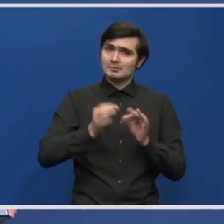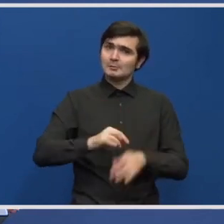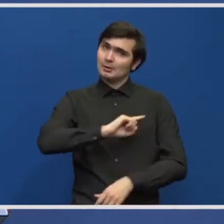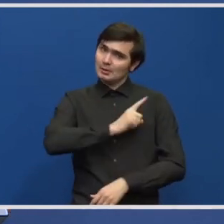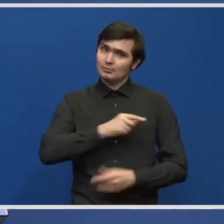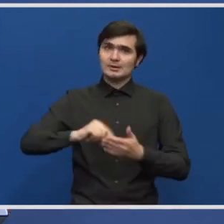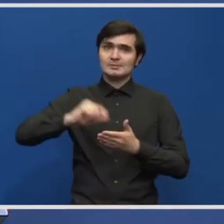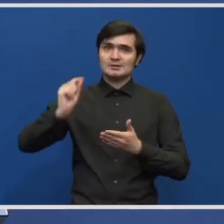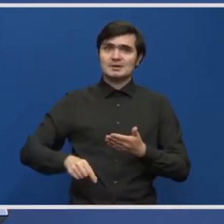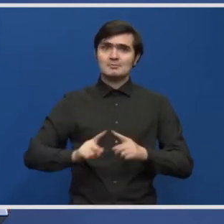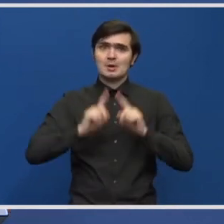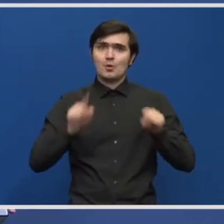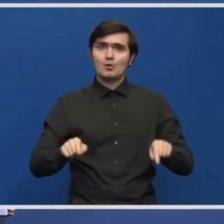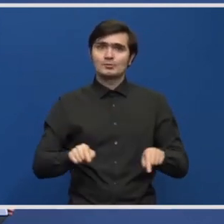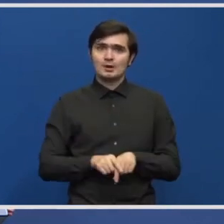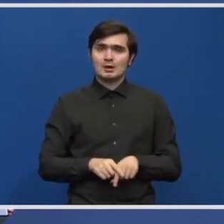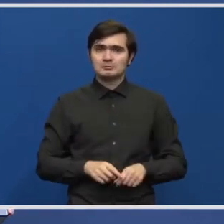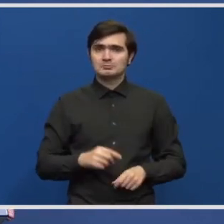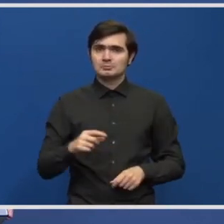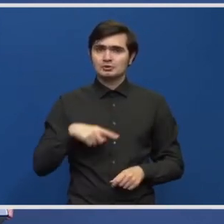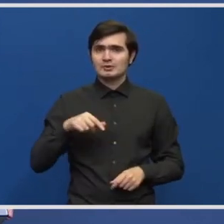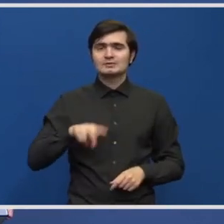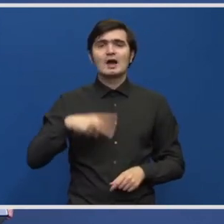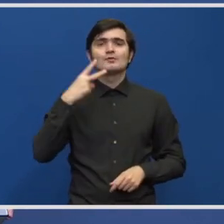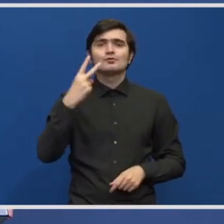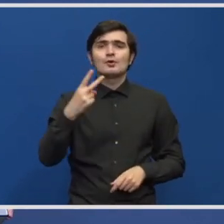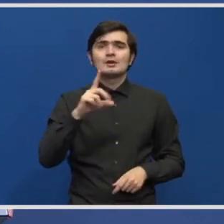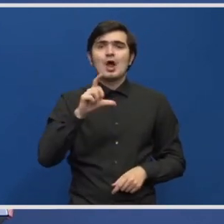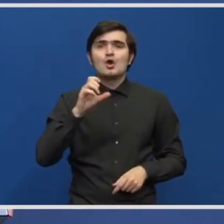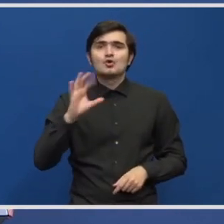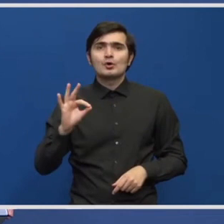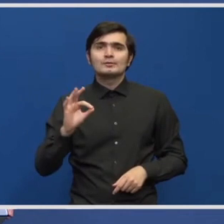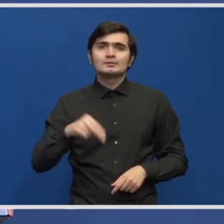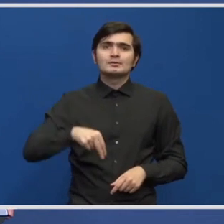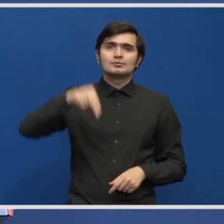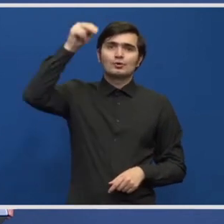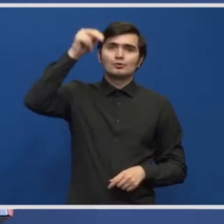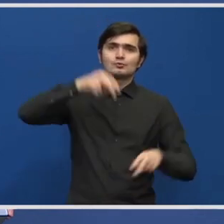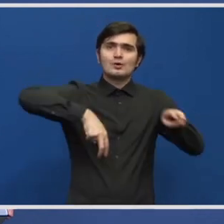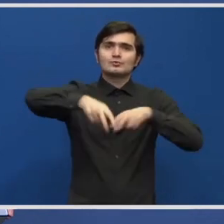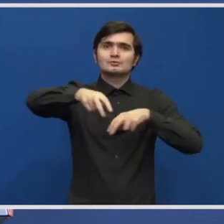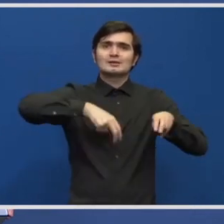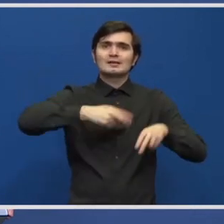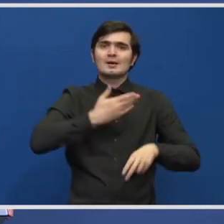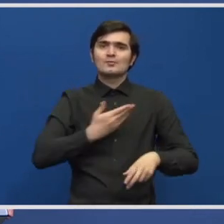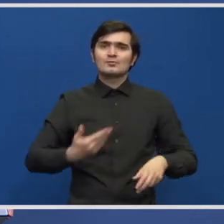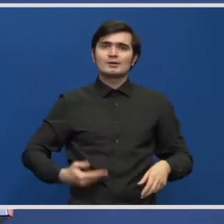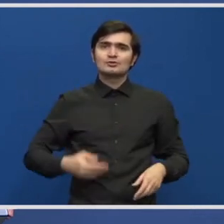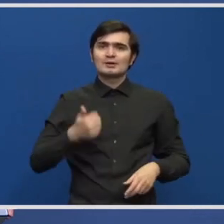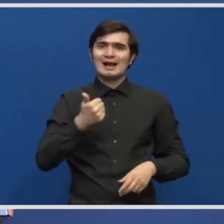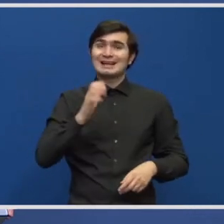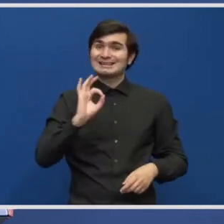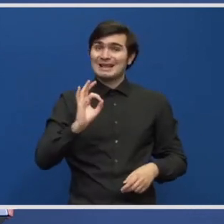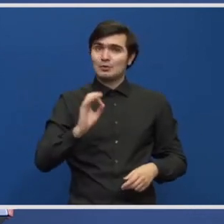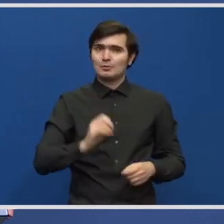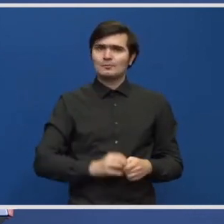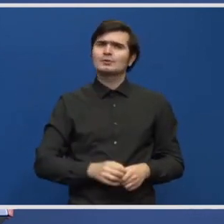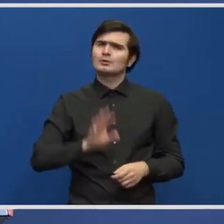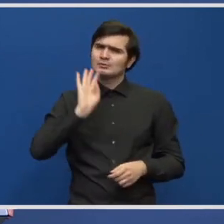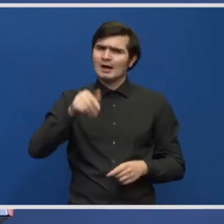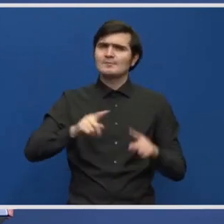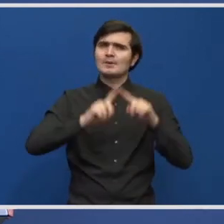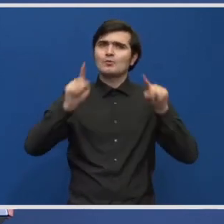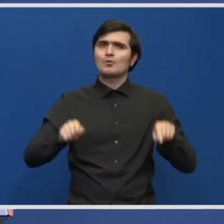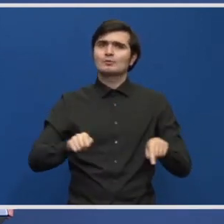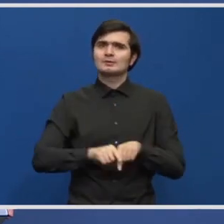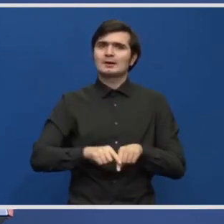este al doilea lot de pe zona de nord, autostrăzii de centra Bucureștiului A0, care va avea contract